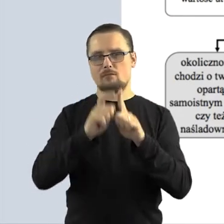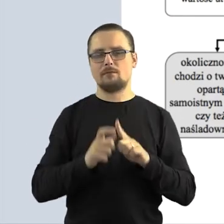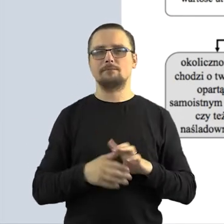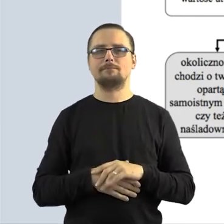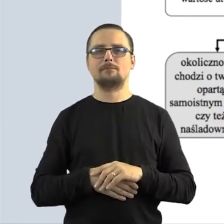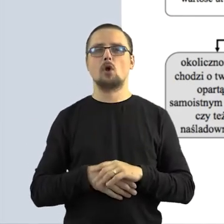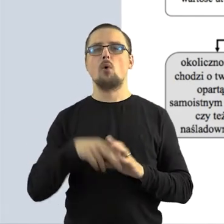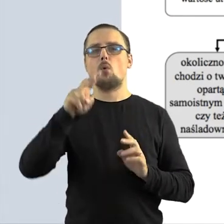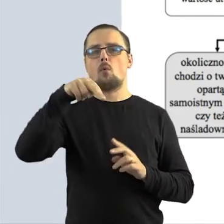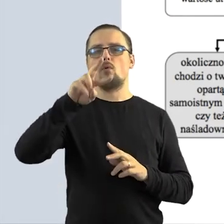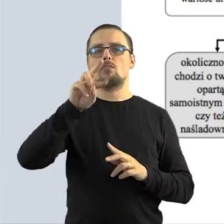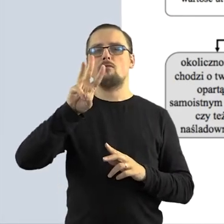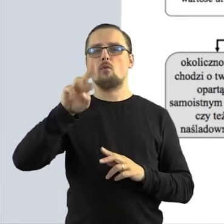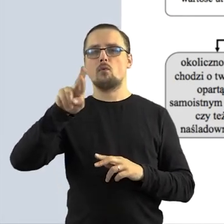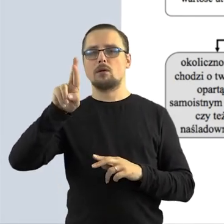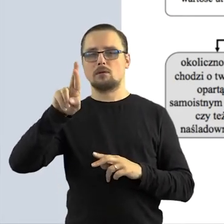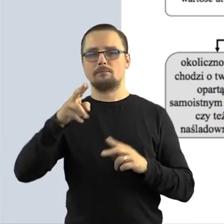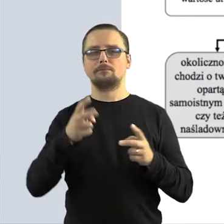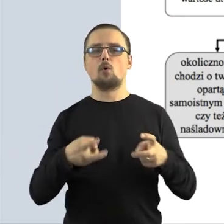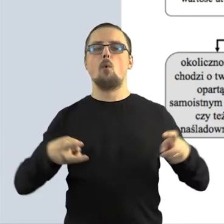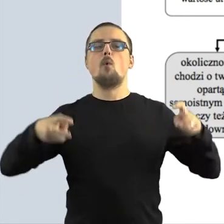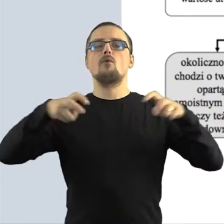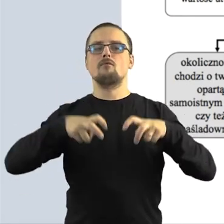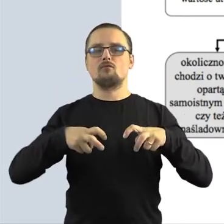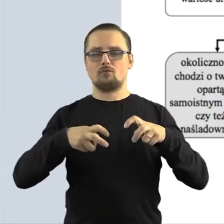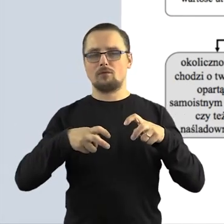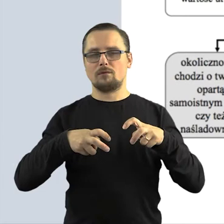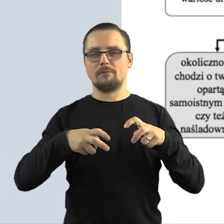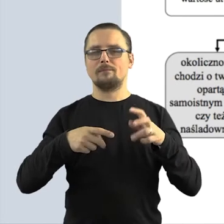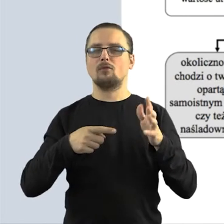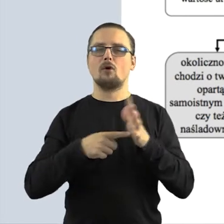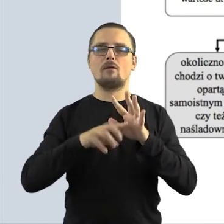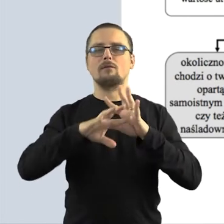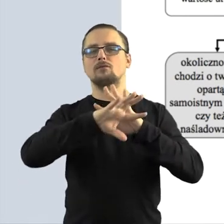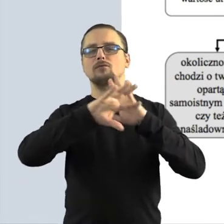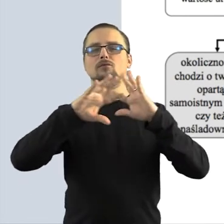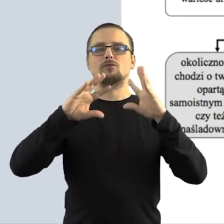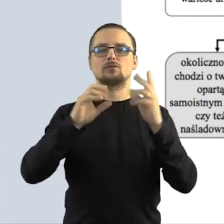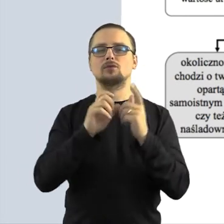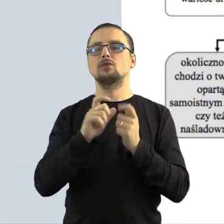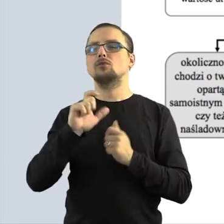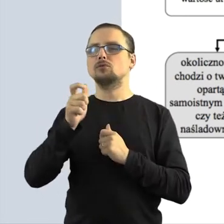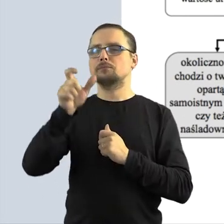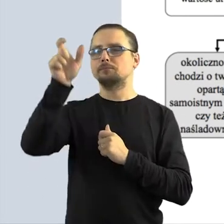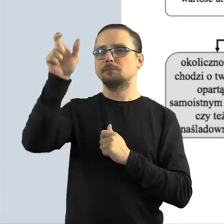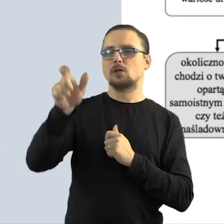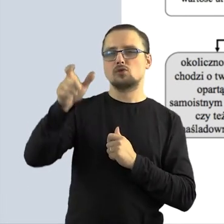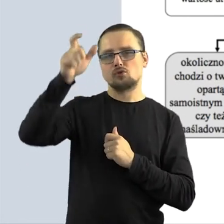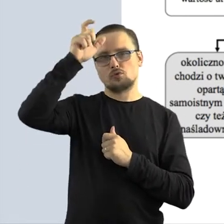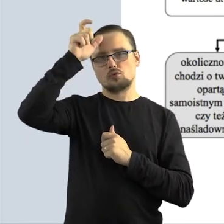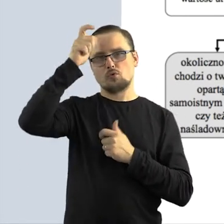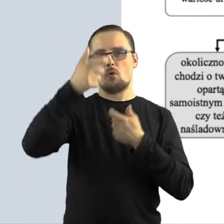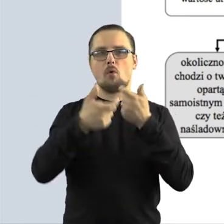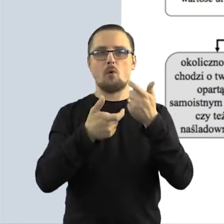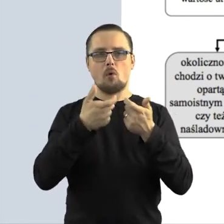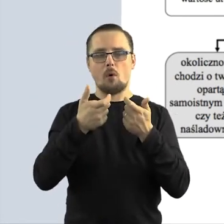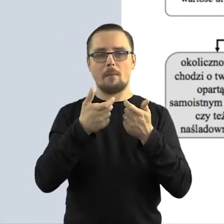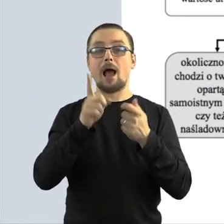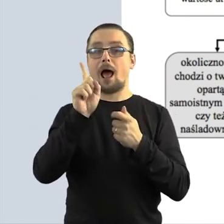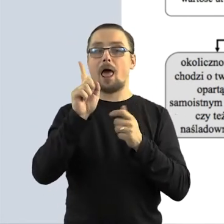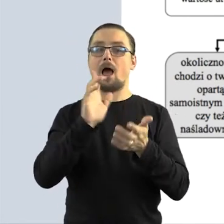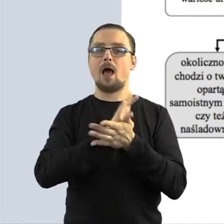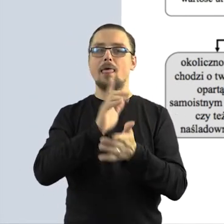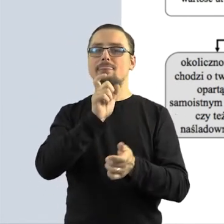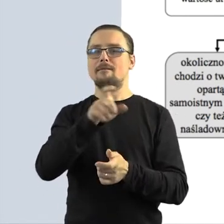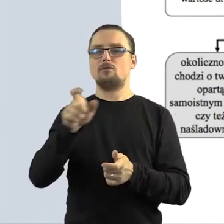Po pierwsze utwór to jest wszystko to, co jest wytworem pracy twórczej człowieka o